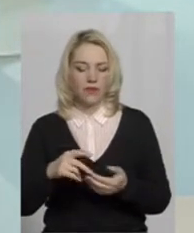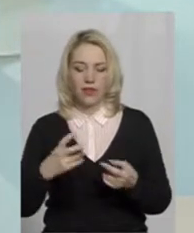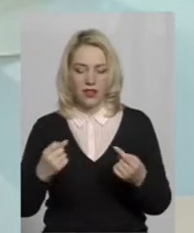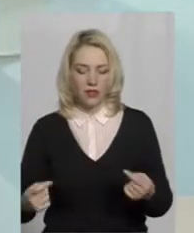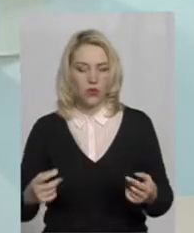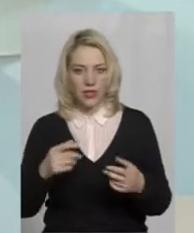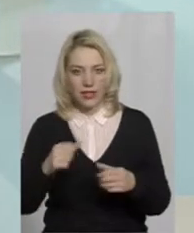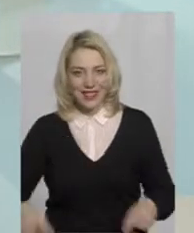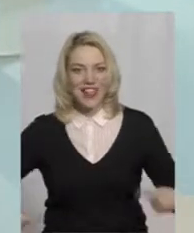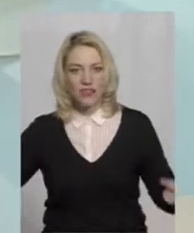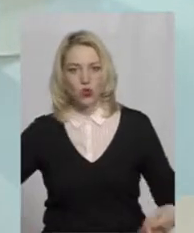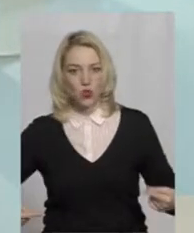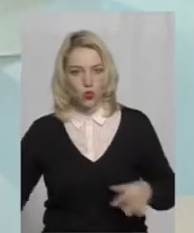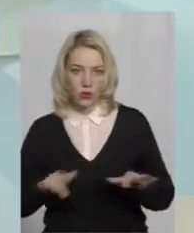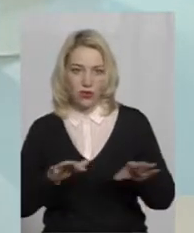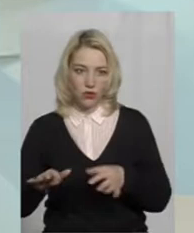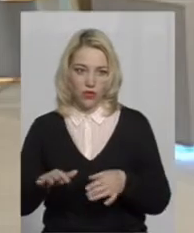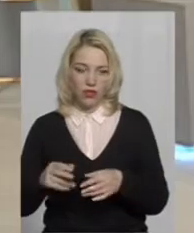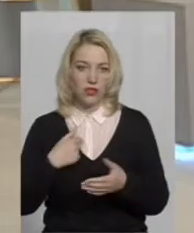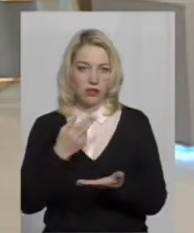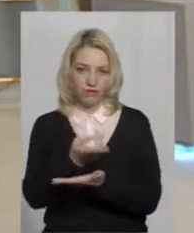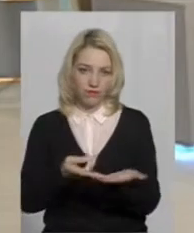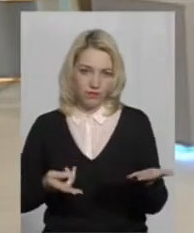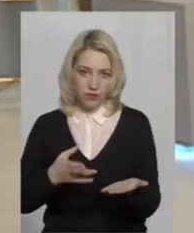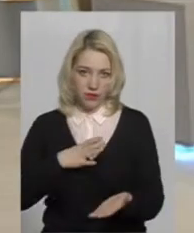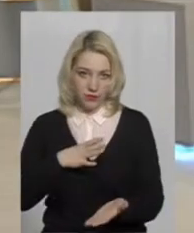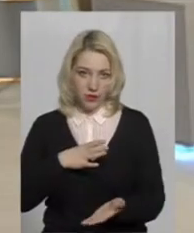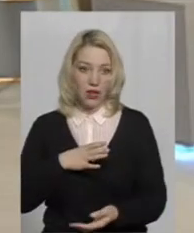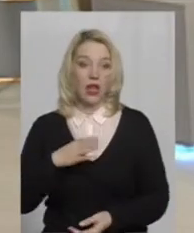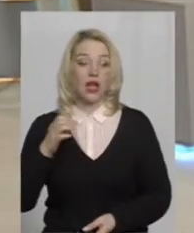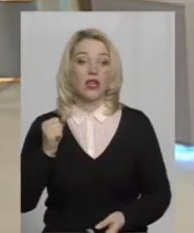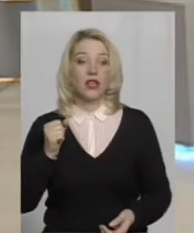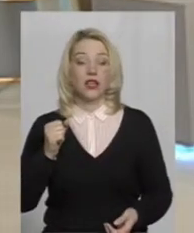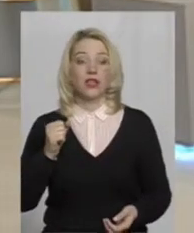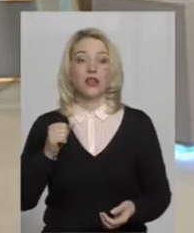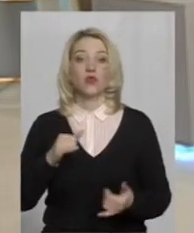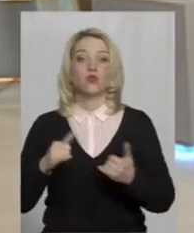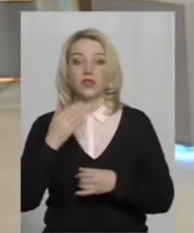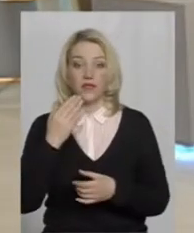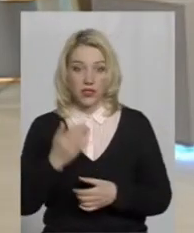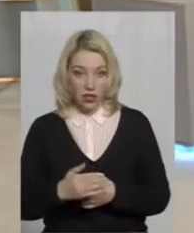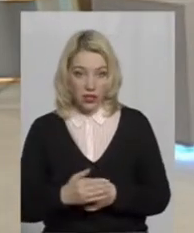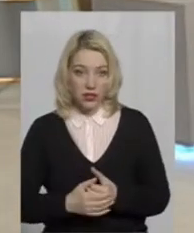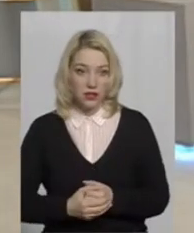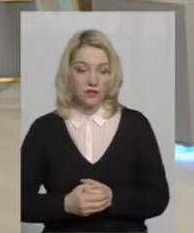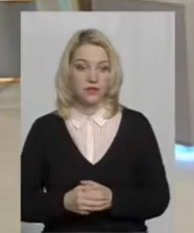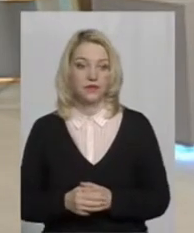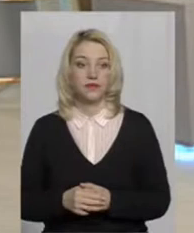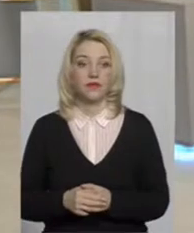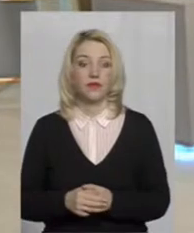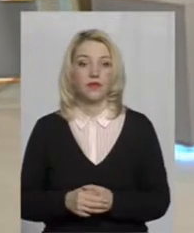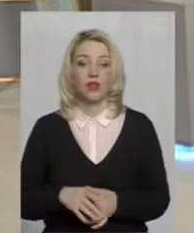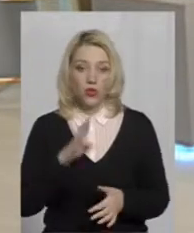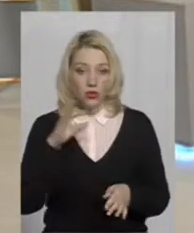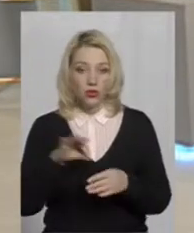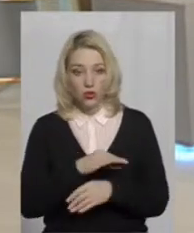ходити, звертатись кудись. І тоді